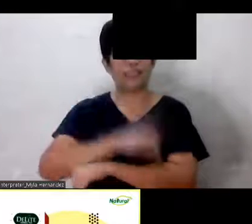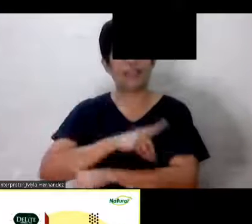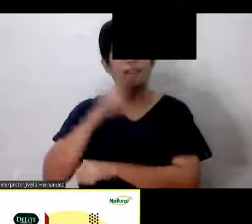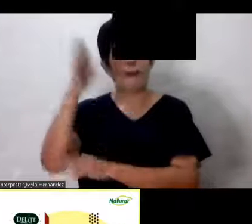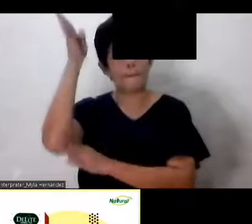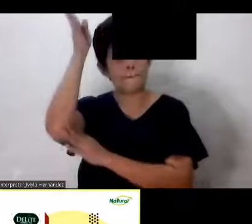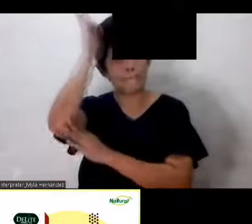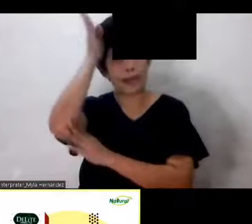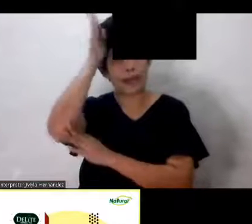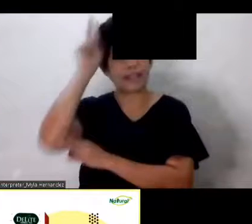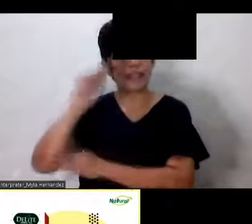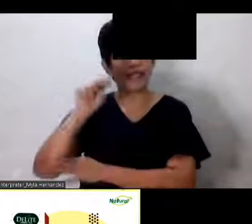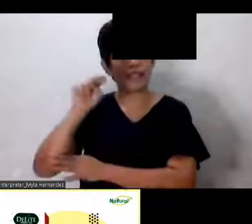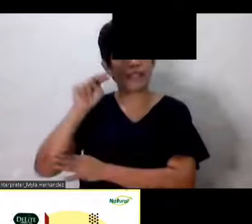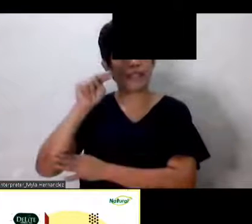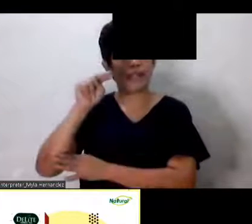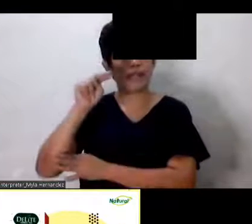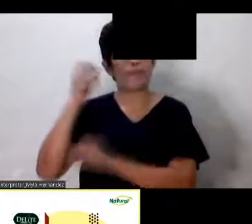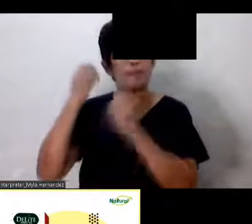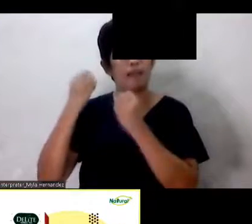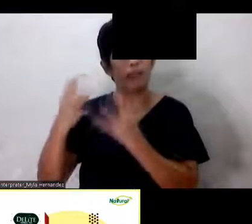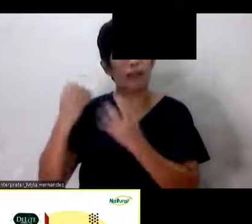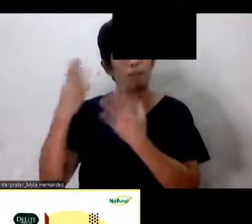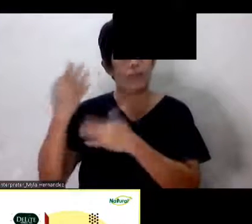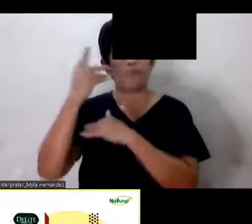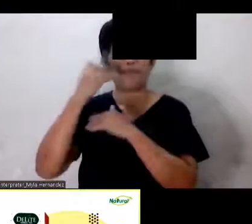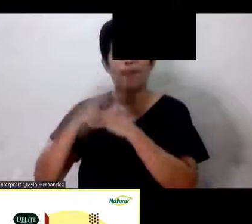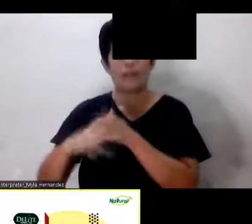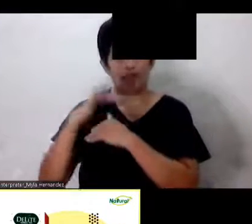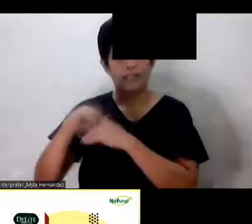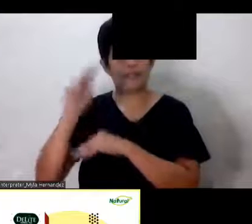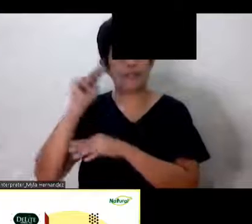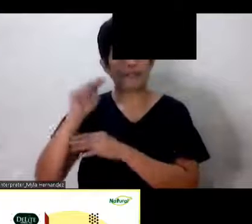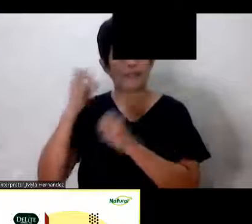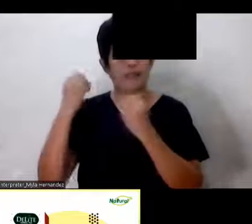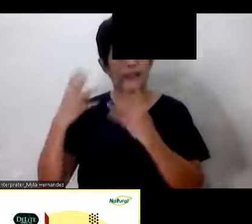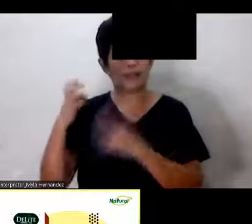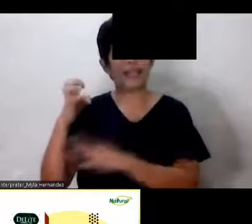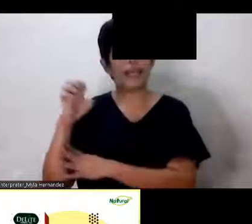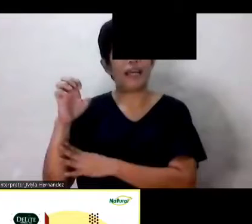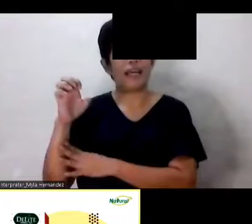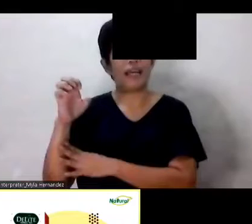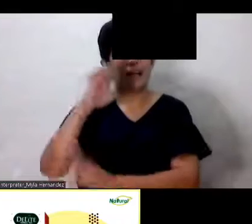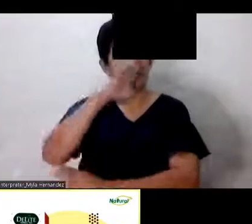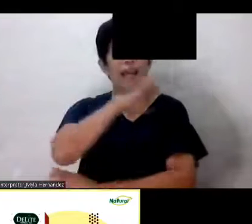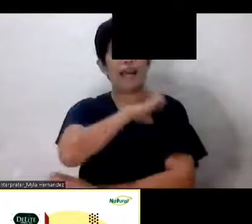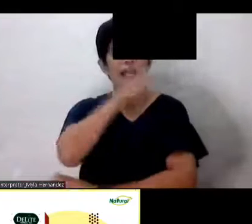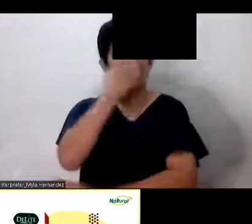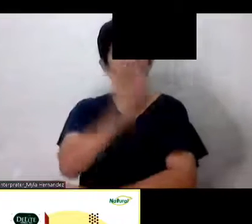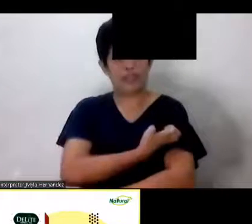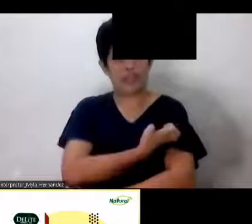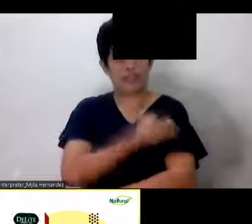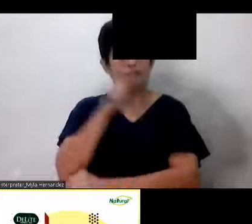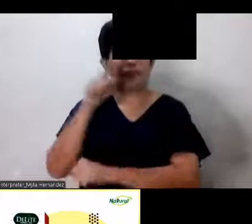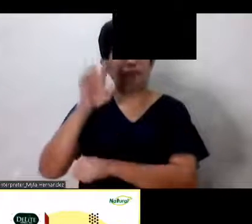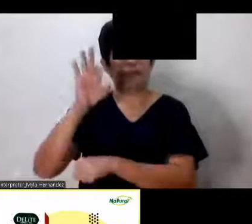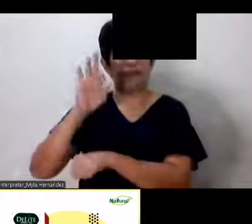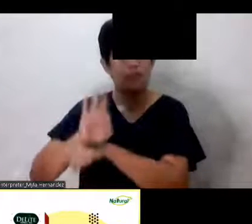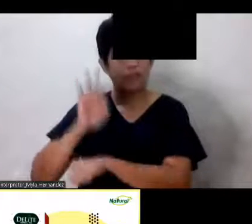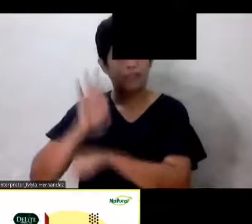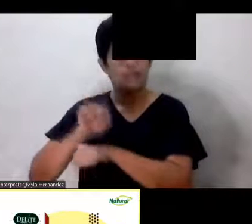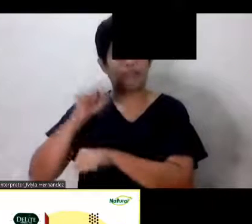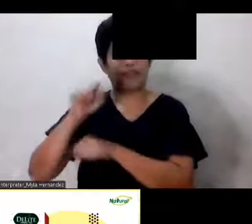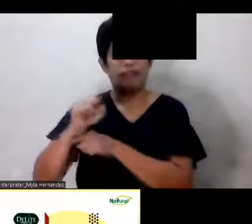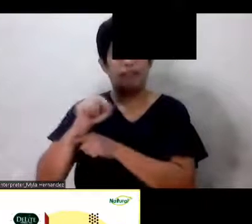Okay. Dugo. Kasi kailangan niya man ng maraming energy para mag-function. Para hindi mag